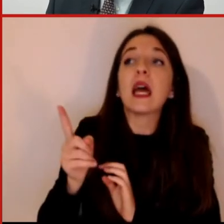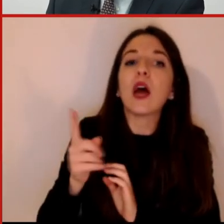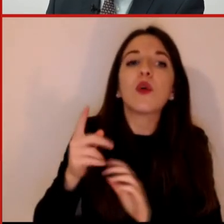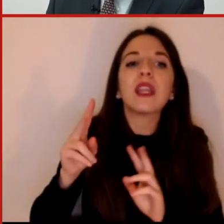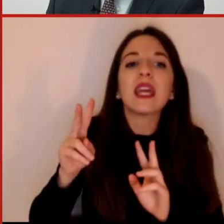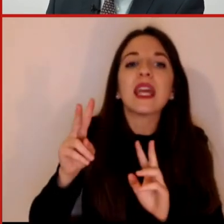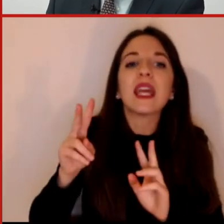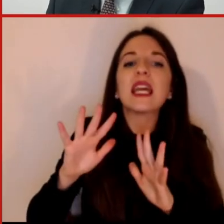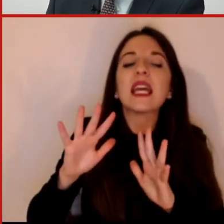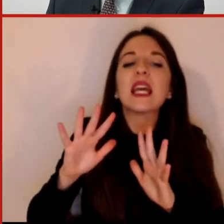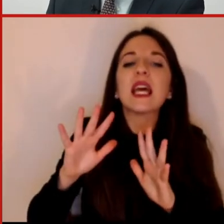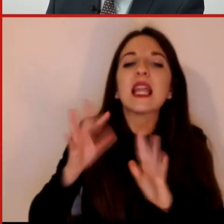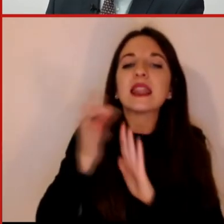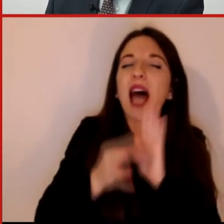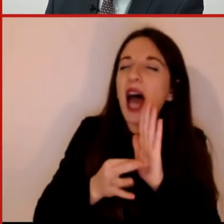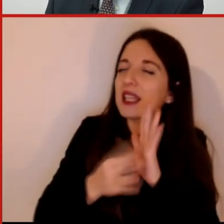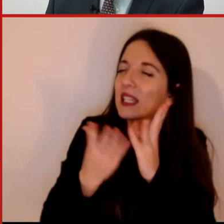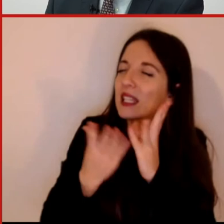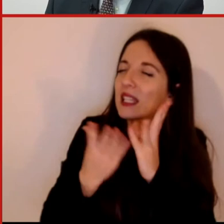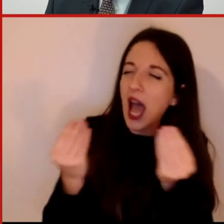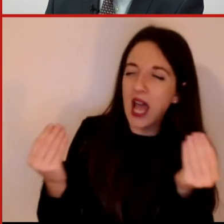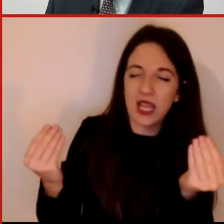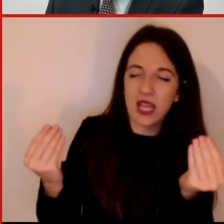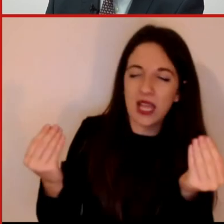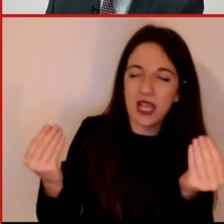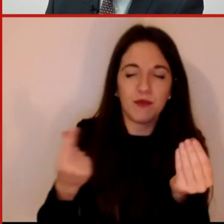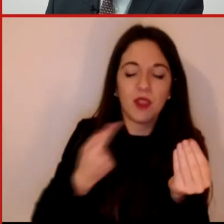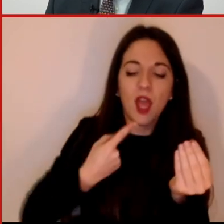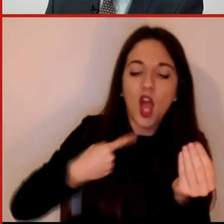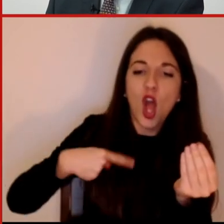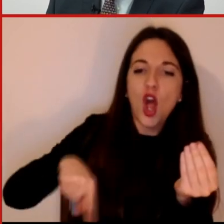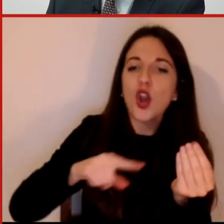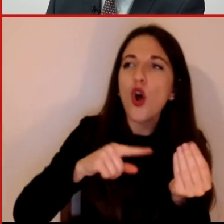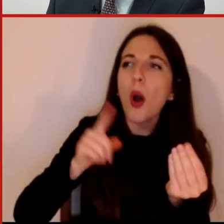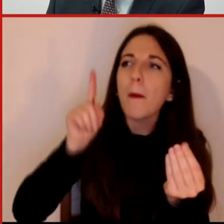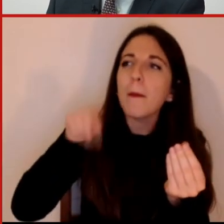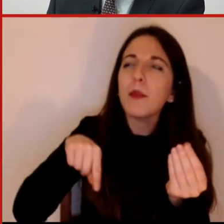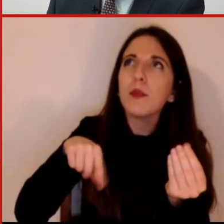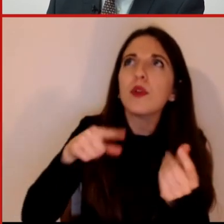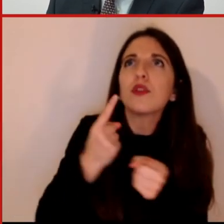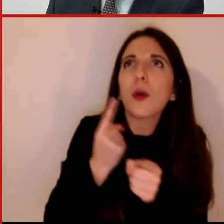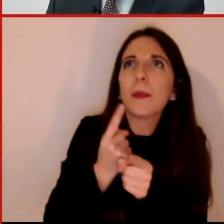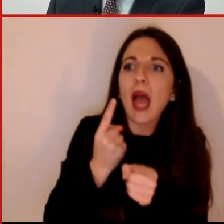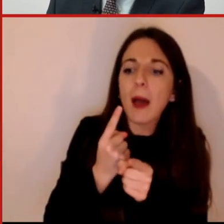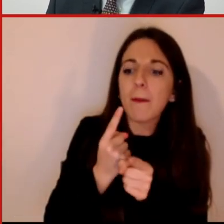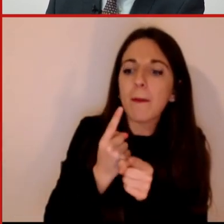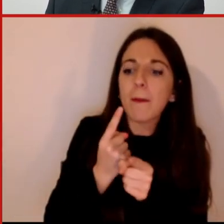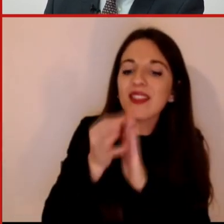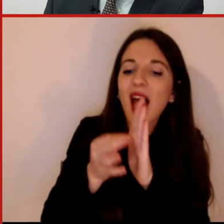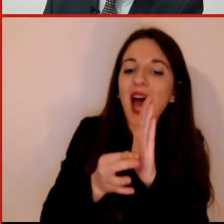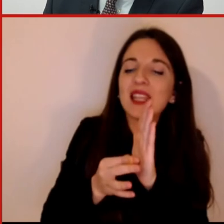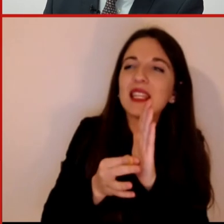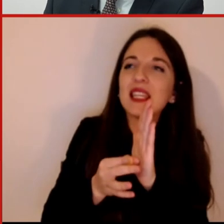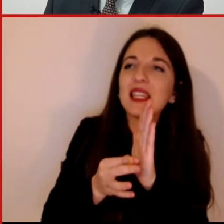offuscare la nostra capacità di cernite e selezione di dati che possono essere superflui e non attinenti. Cosa fare?